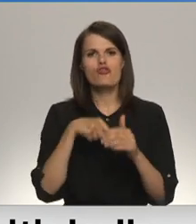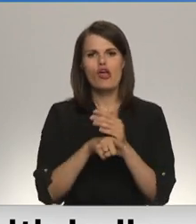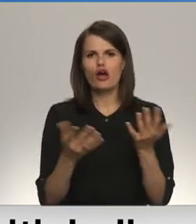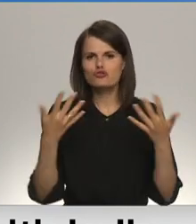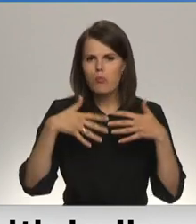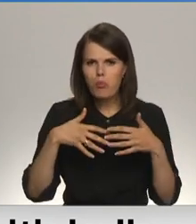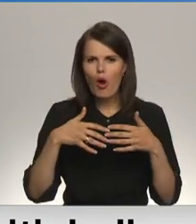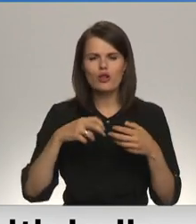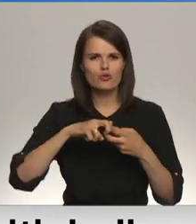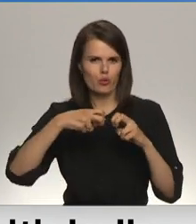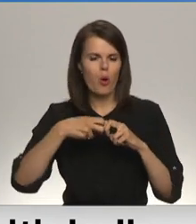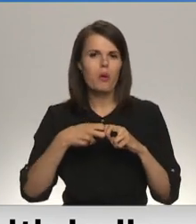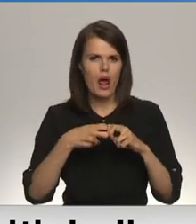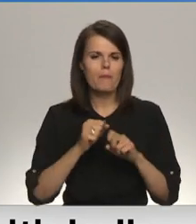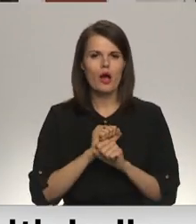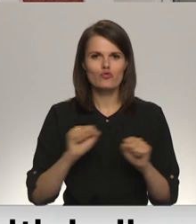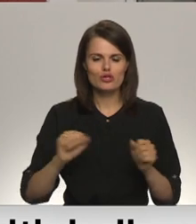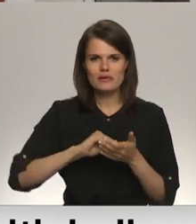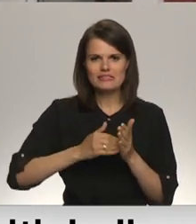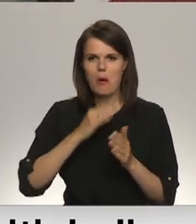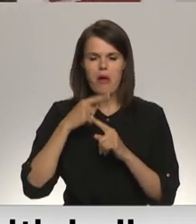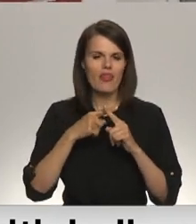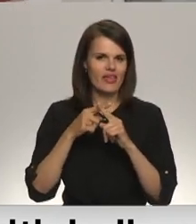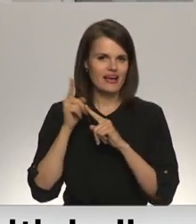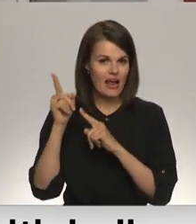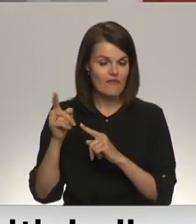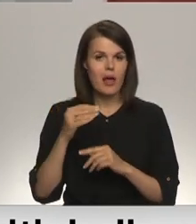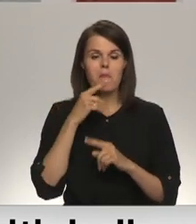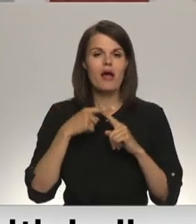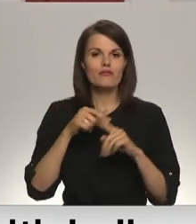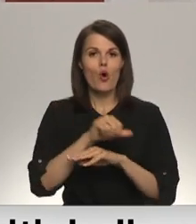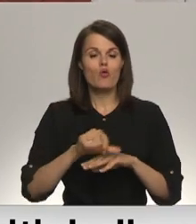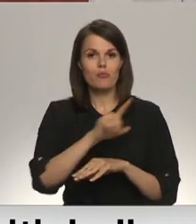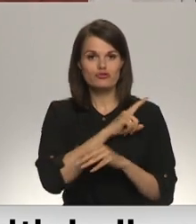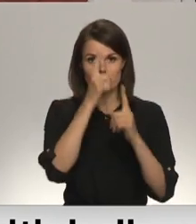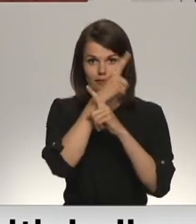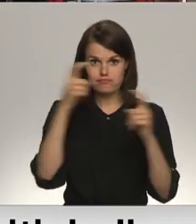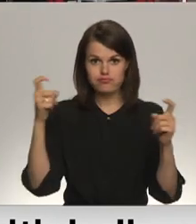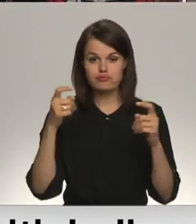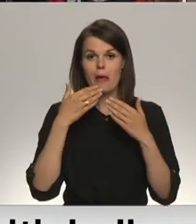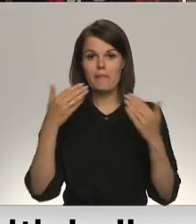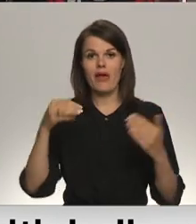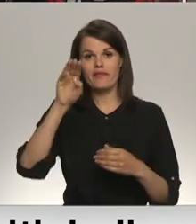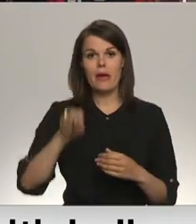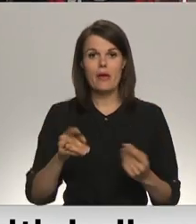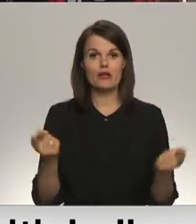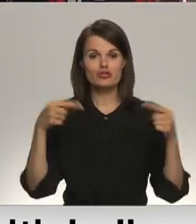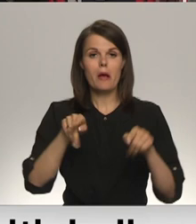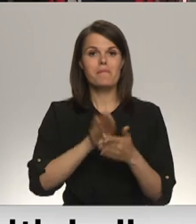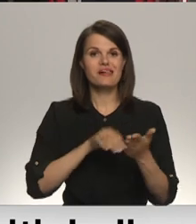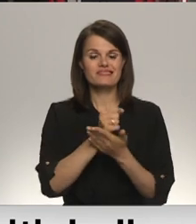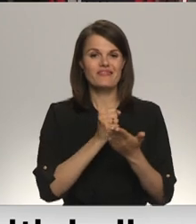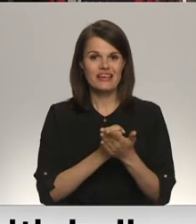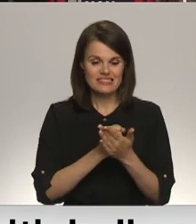un ļoti saspirintot drošības situāciju Baltkrievijā. Baltkrievijas robežas atzīsplatījusi informāciju, ka pēdējā mēneša laikā šo bezvīzes